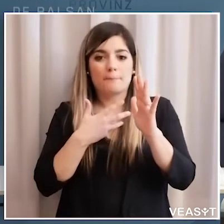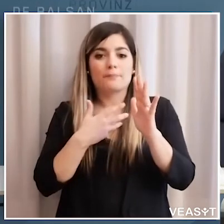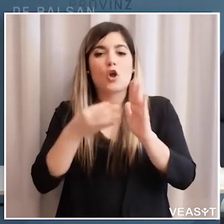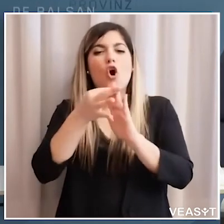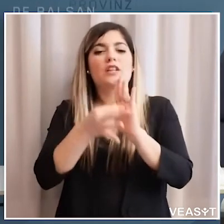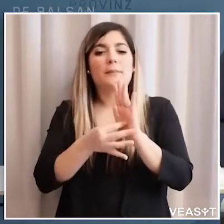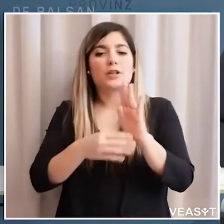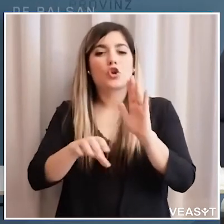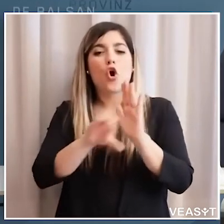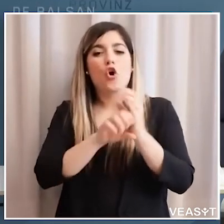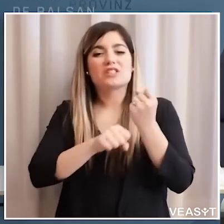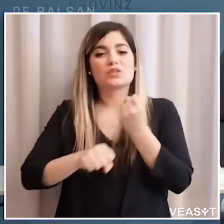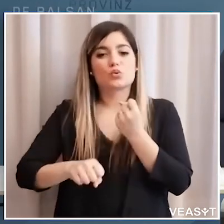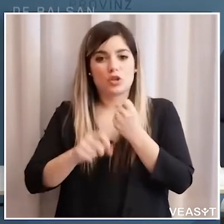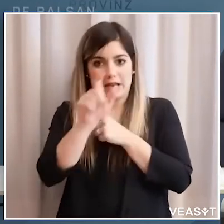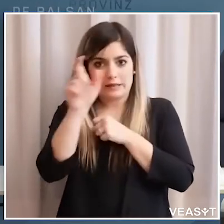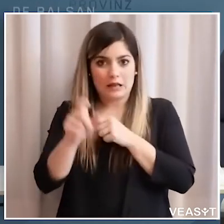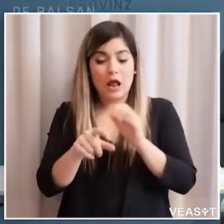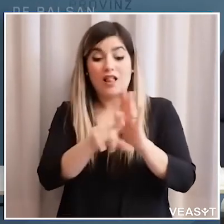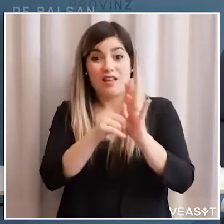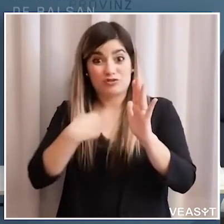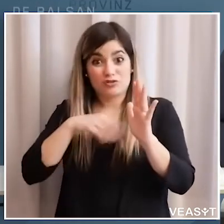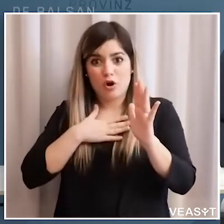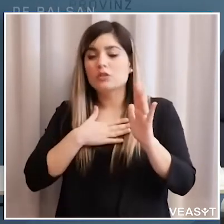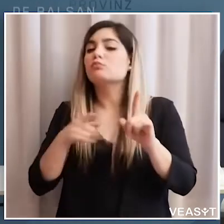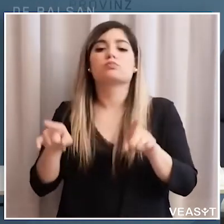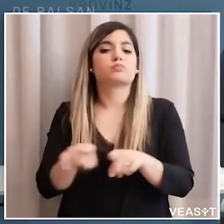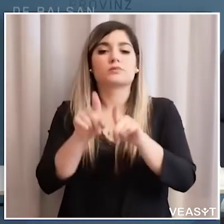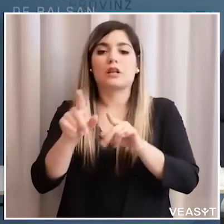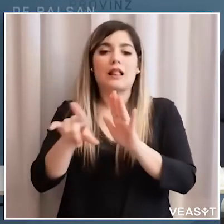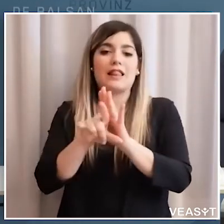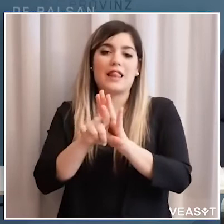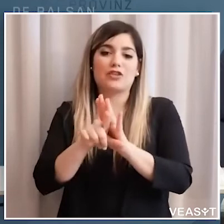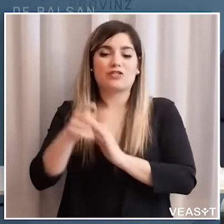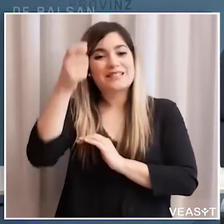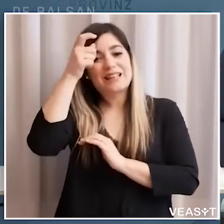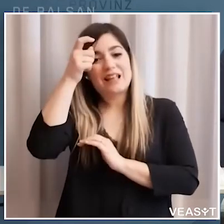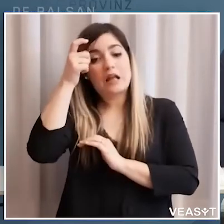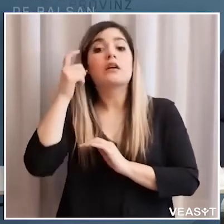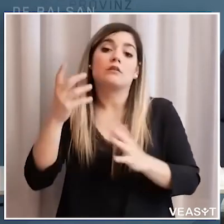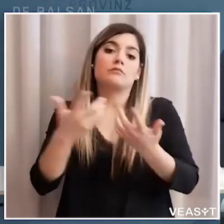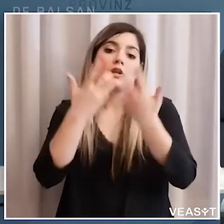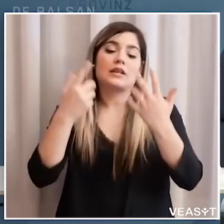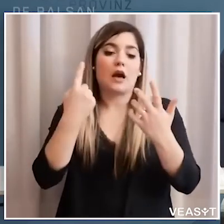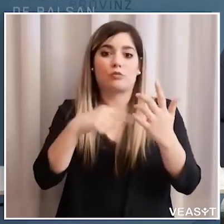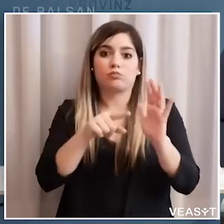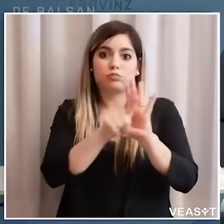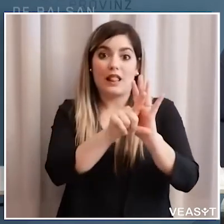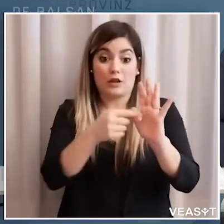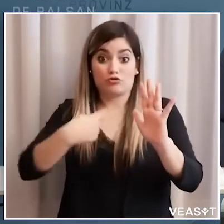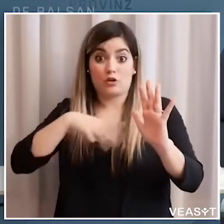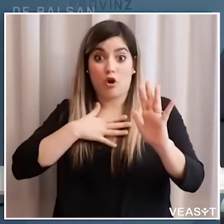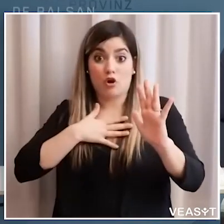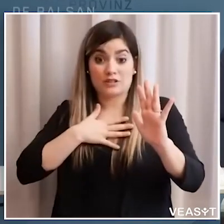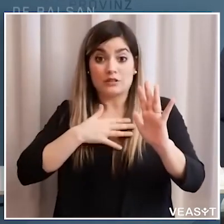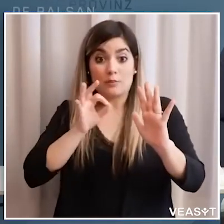costituzionale italiano ha lo stesso rango di una legge statale ovviamente per una violenza limitata territoriale